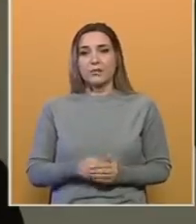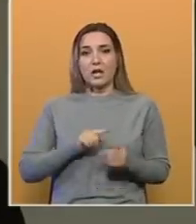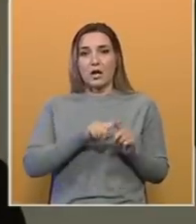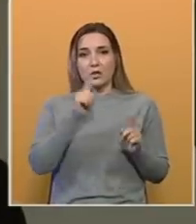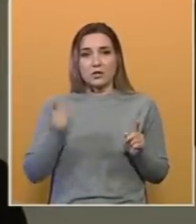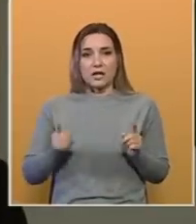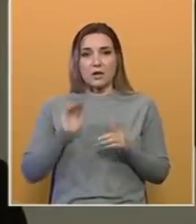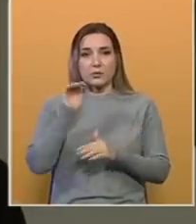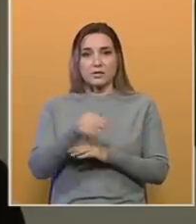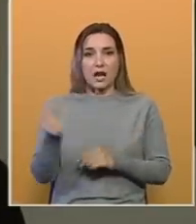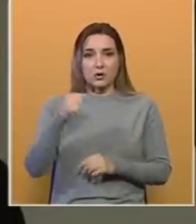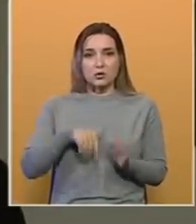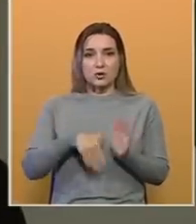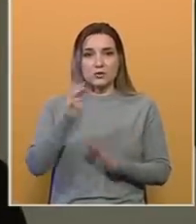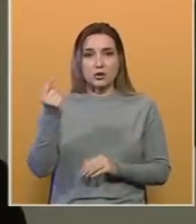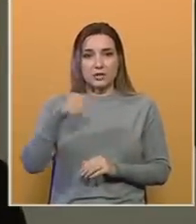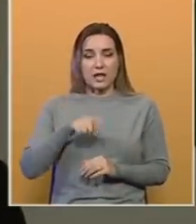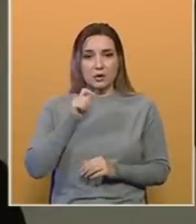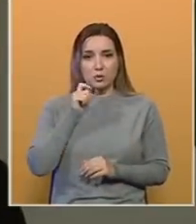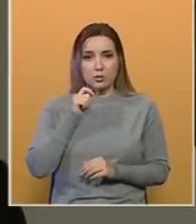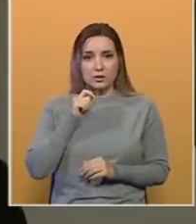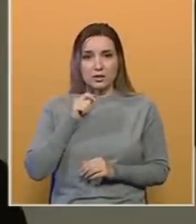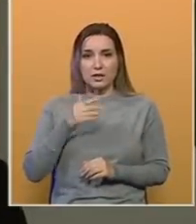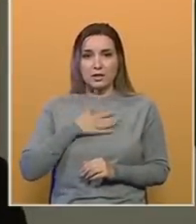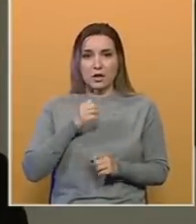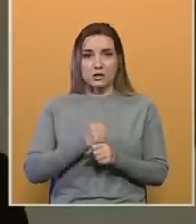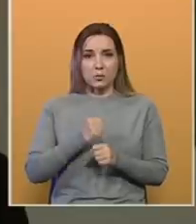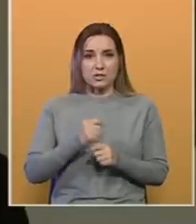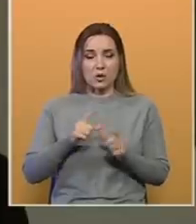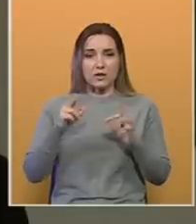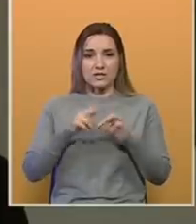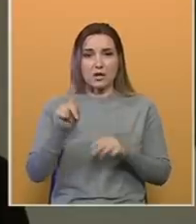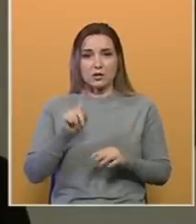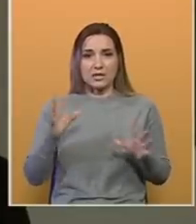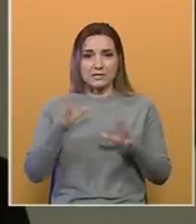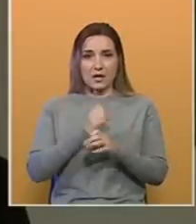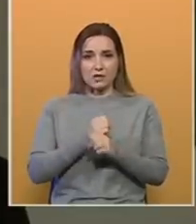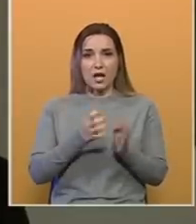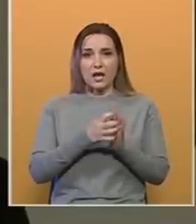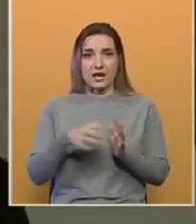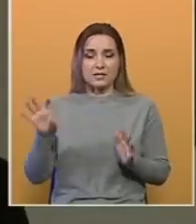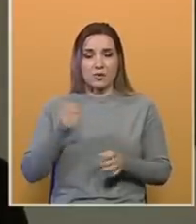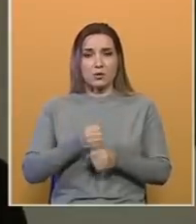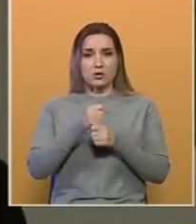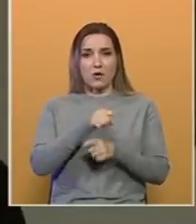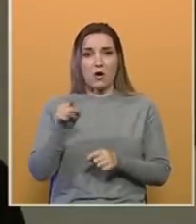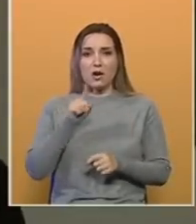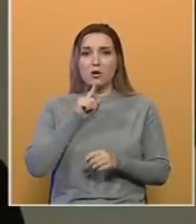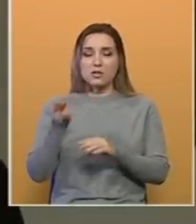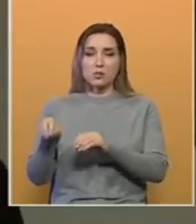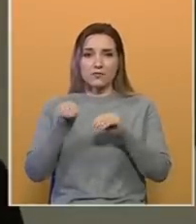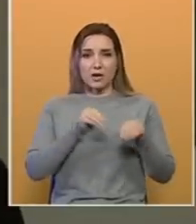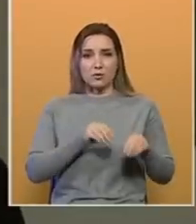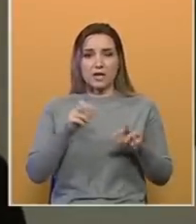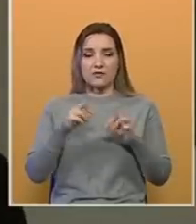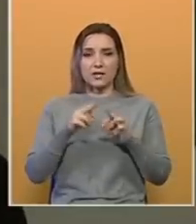Do sada je u Australiju došlo više od hiljadu ljudi. Očito, naš posao u Afganistanu nije završen. Nastavljamo podržavati one koje smo evakuisali